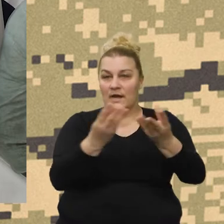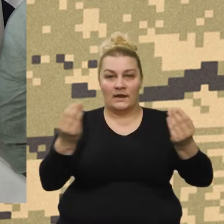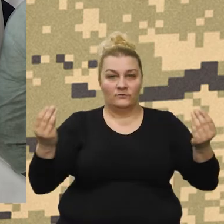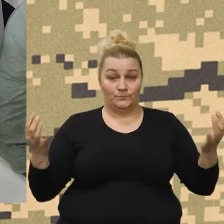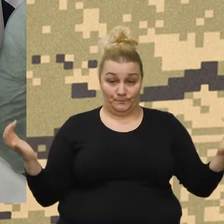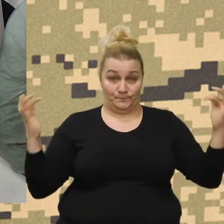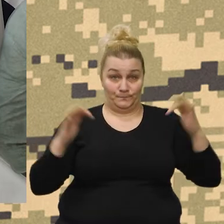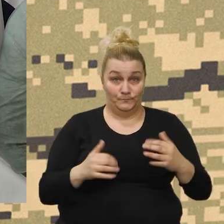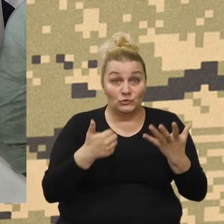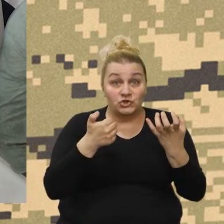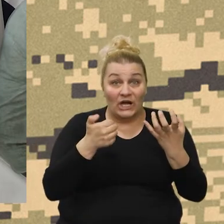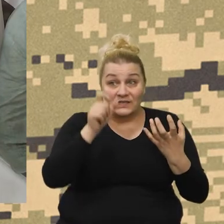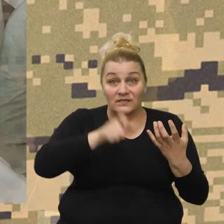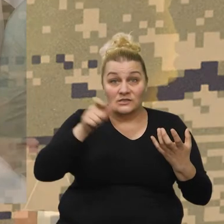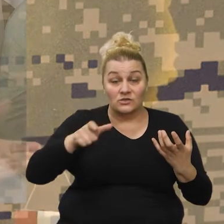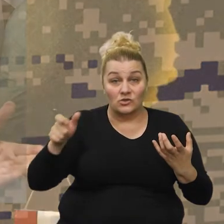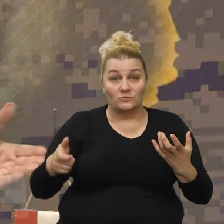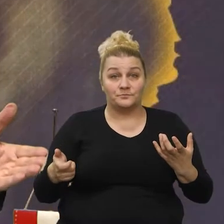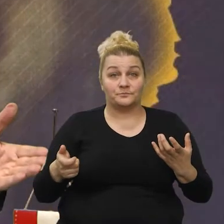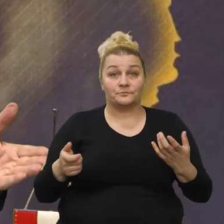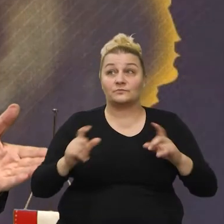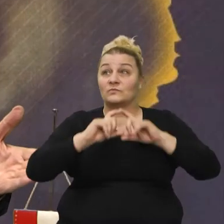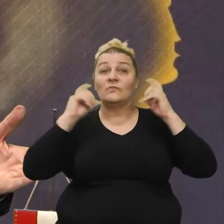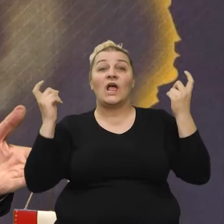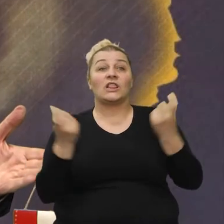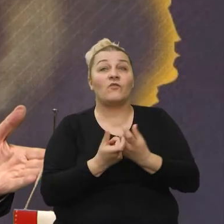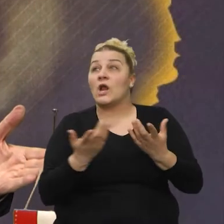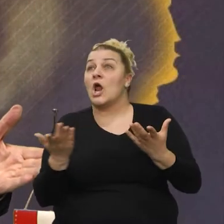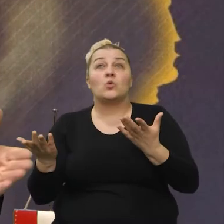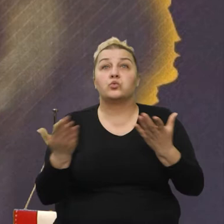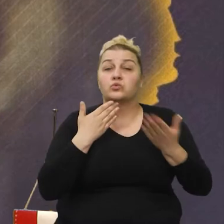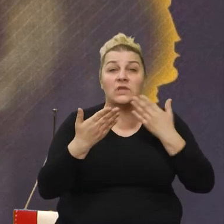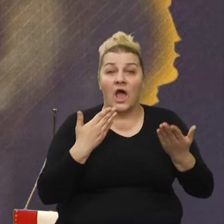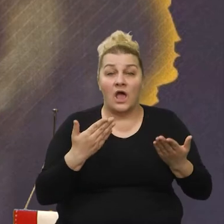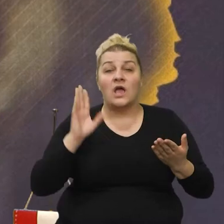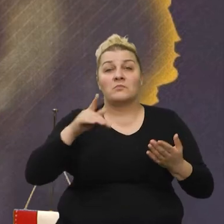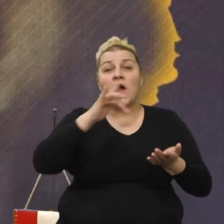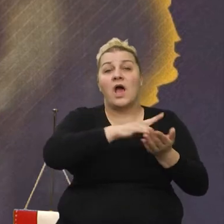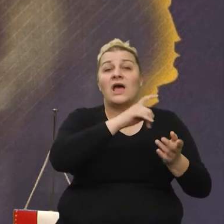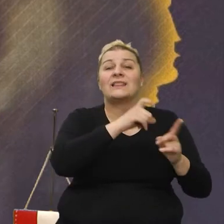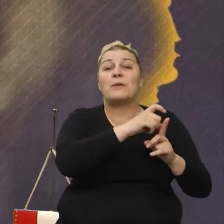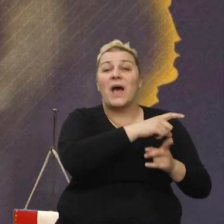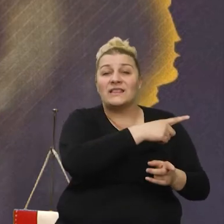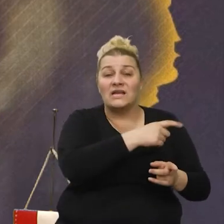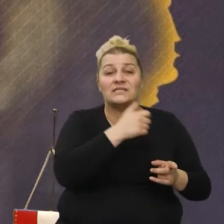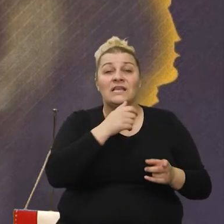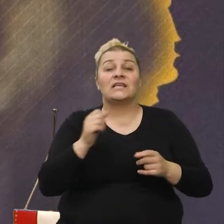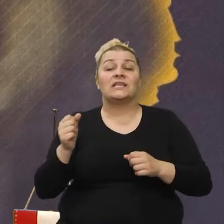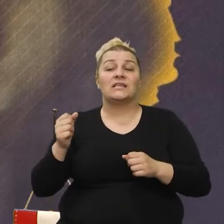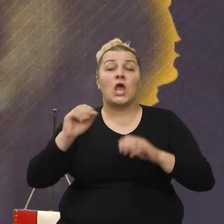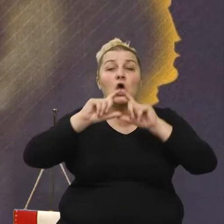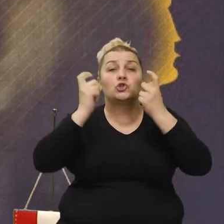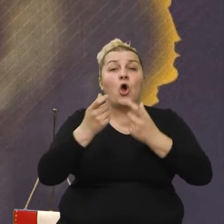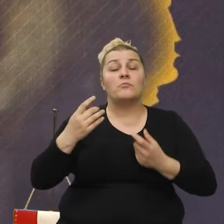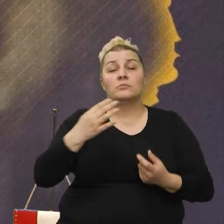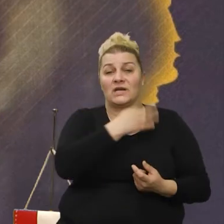moglo, to je 600 ljudi, takve dvorane, dvije postoje u Splitu. Postoje ona u Depadansu i postoje u Domu Hrvatske vojske.